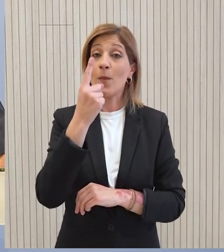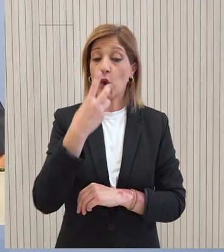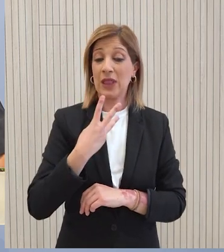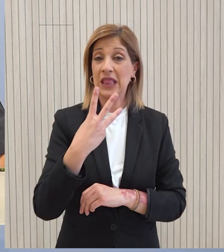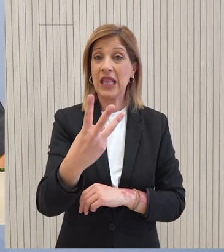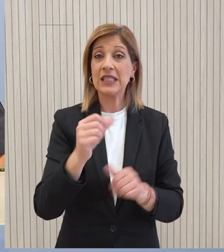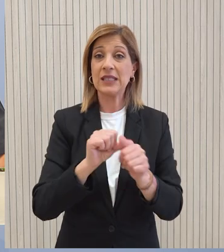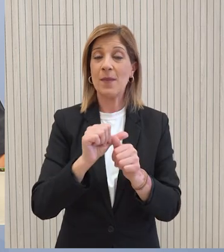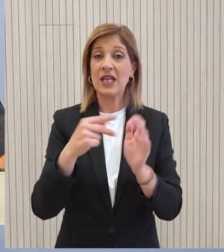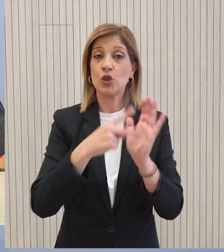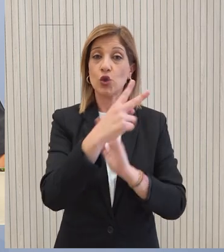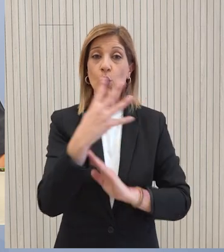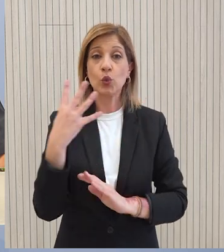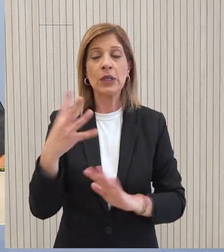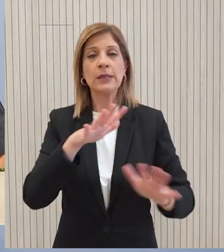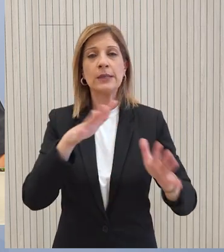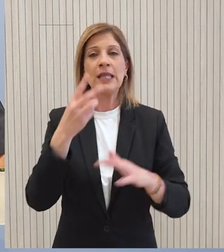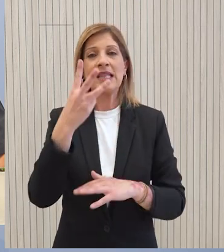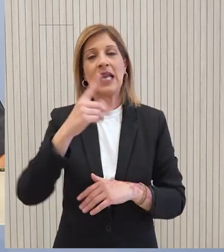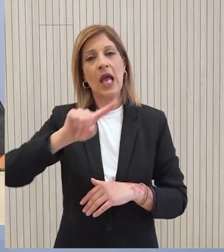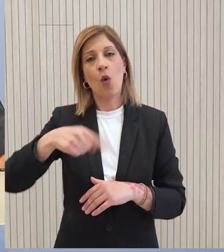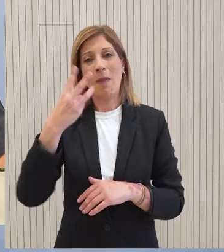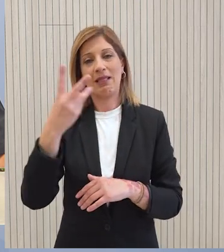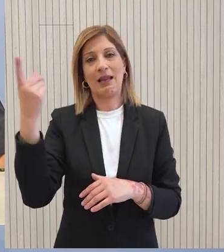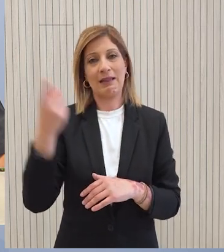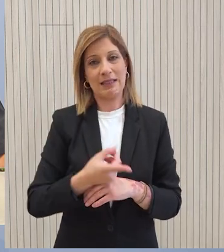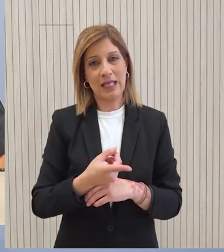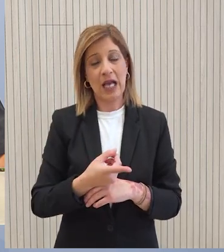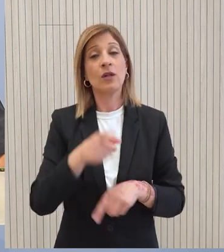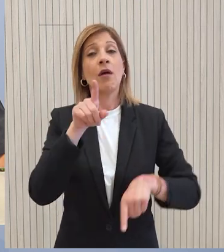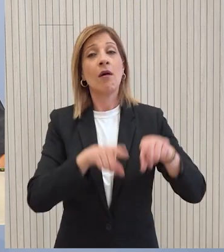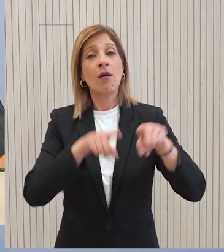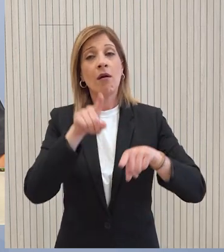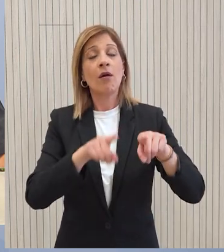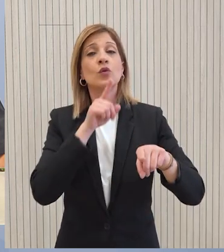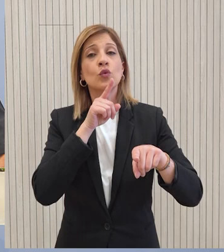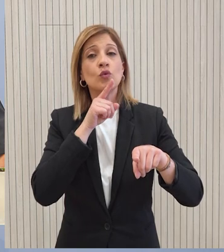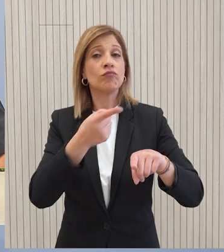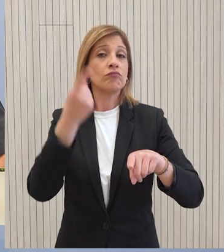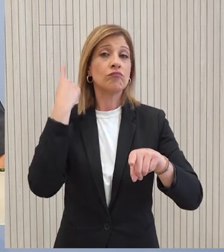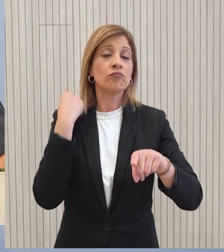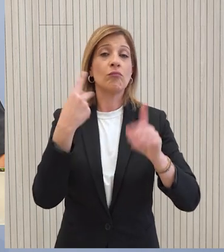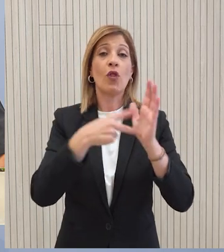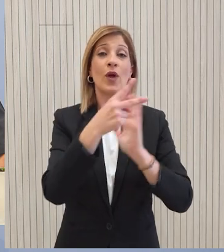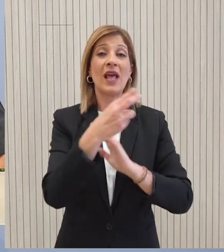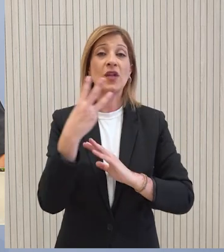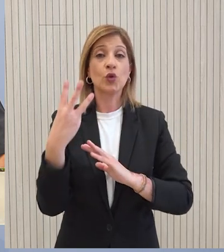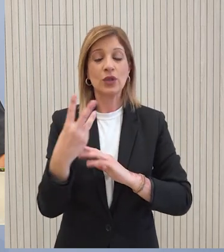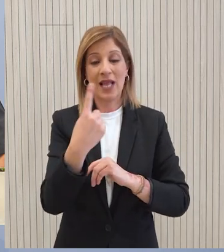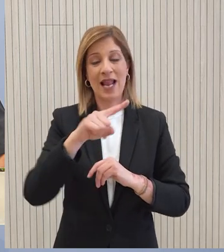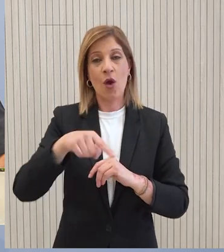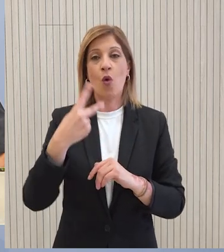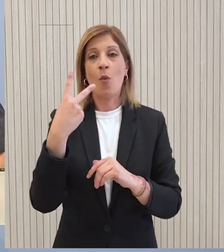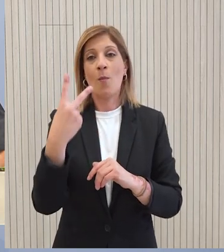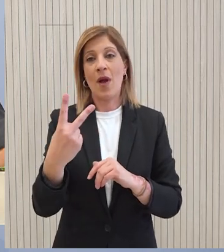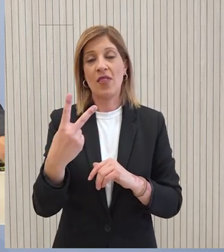του 2024 υπολογίζεται στο 3,3% σε σύγκριση με το αντίστοιχο τρίμηνο του 2023 και στο 1,2